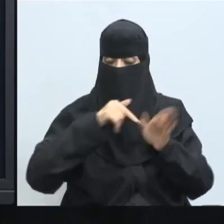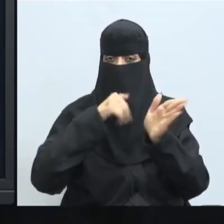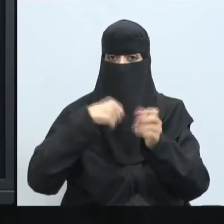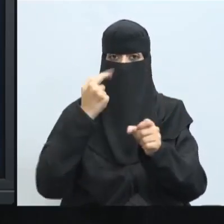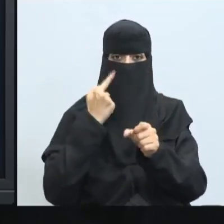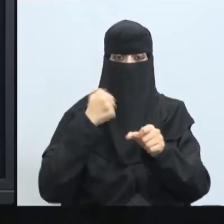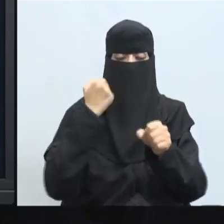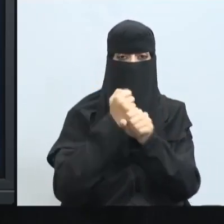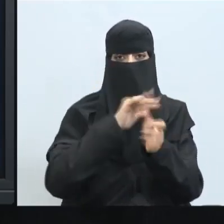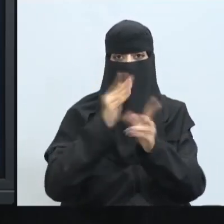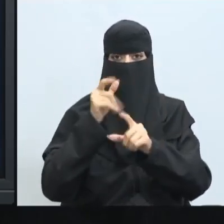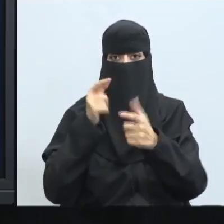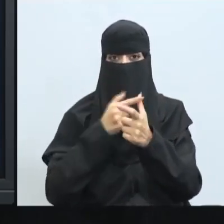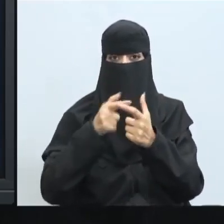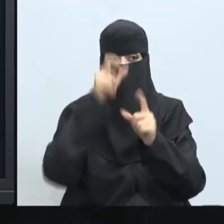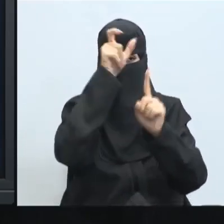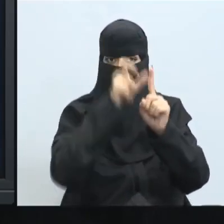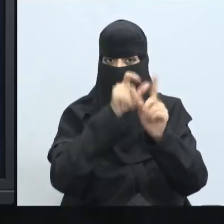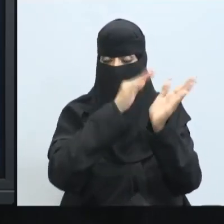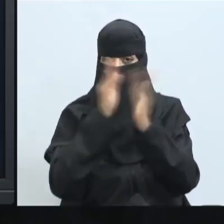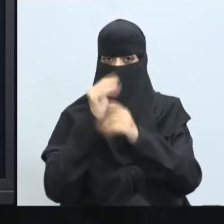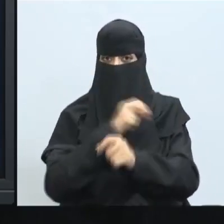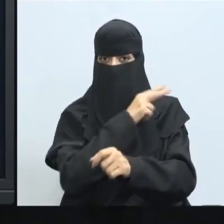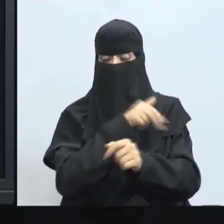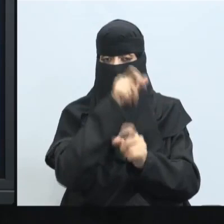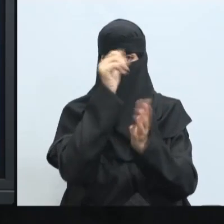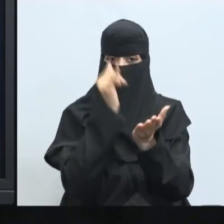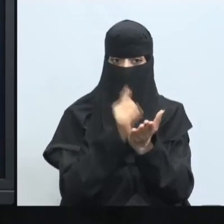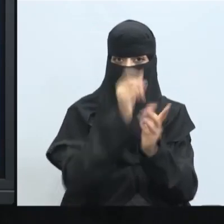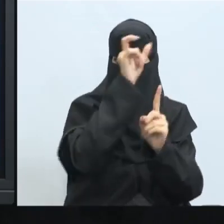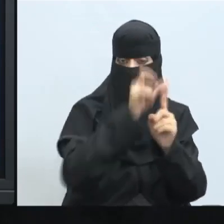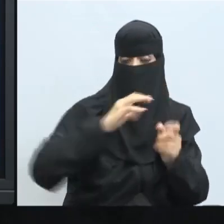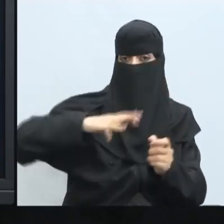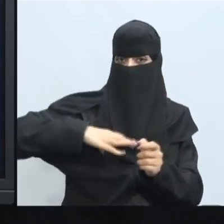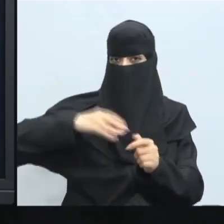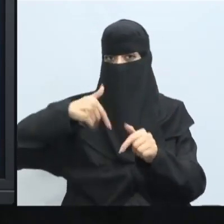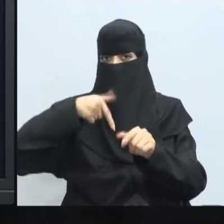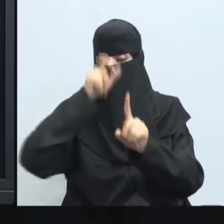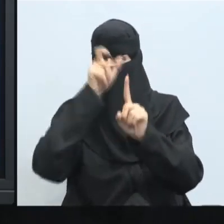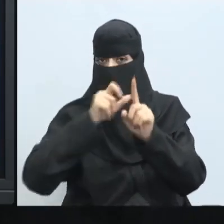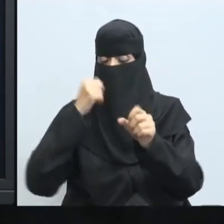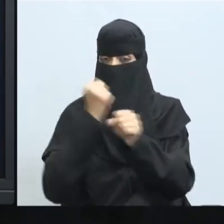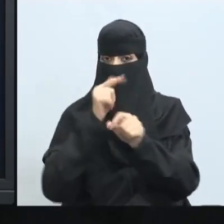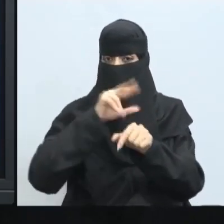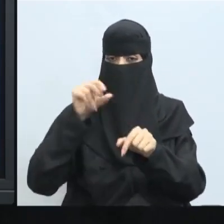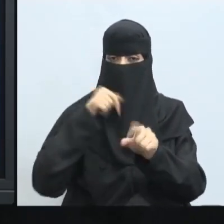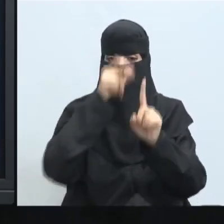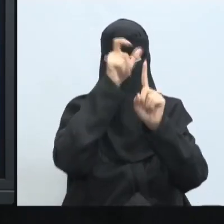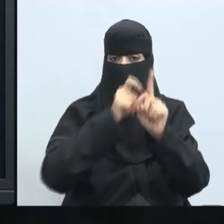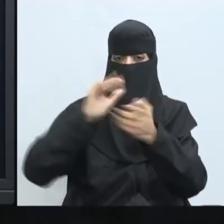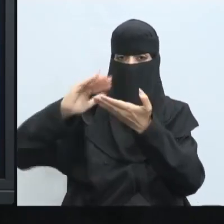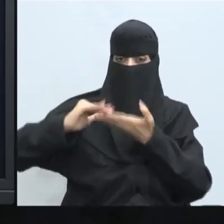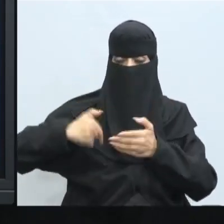بين الموظفين بين الموظف العميل بين المسؤول ومدير أو الموظف ومديرة كما يحدث في السكرتير مع